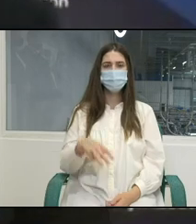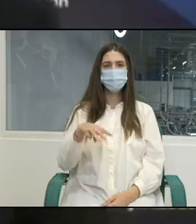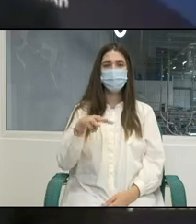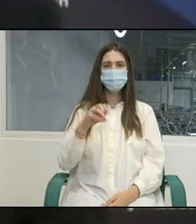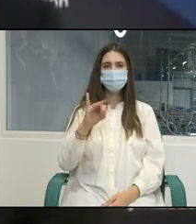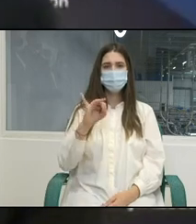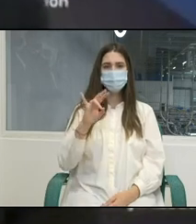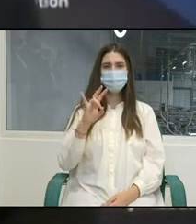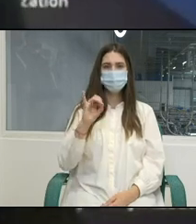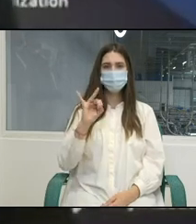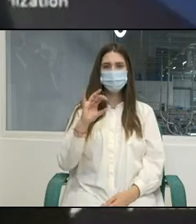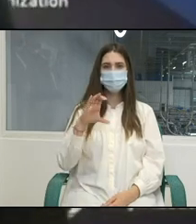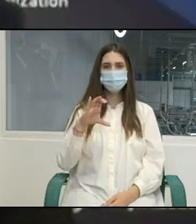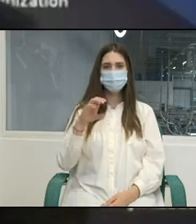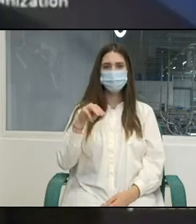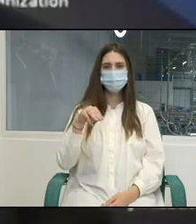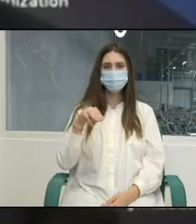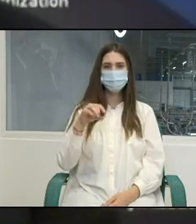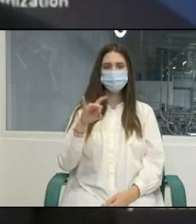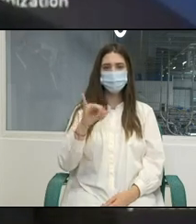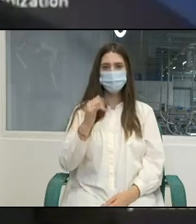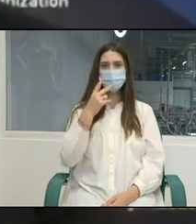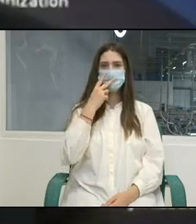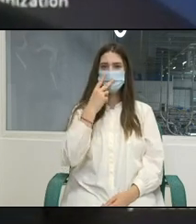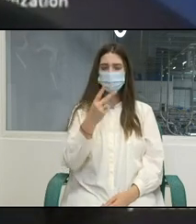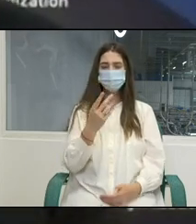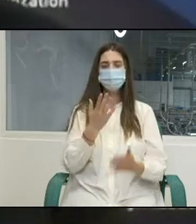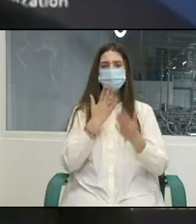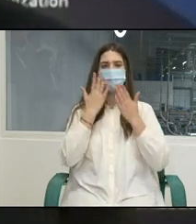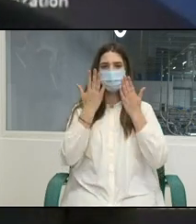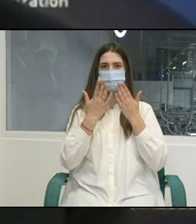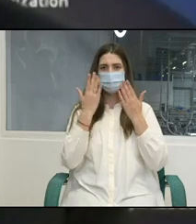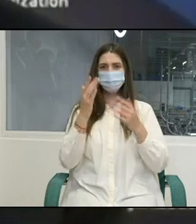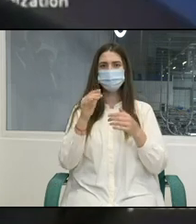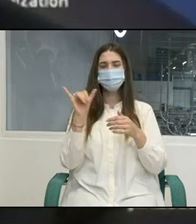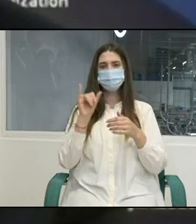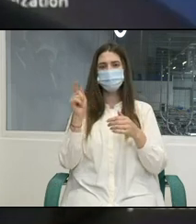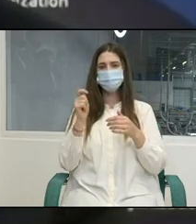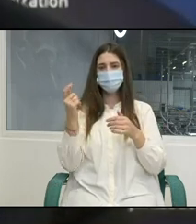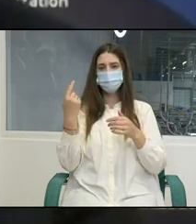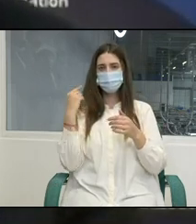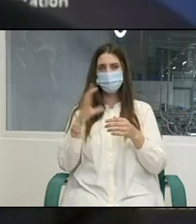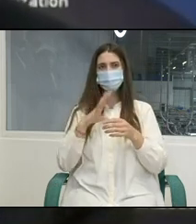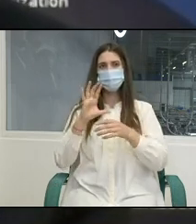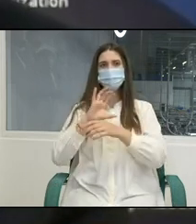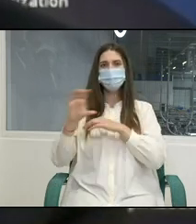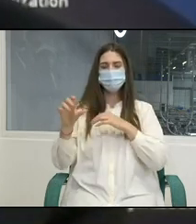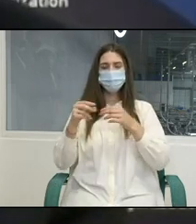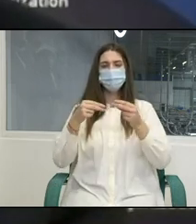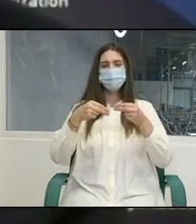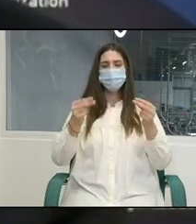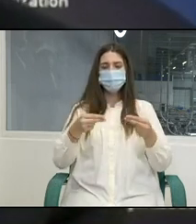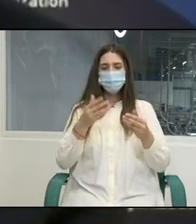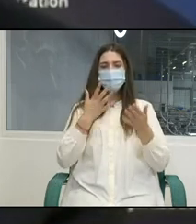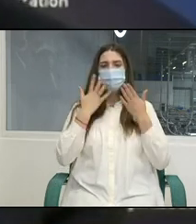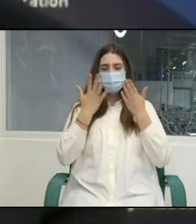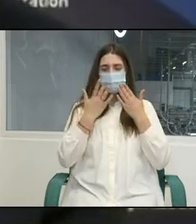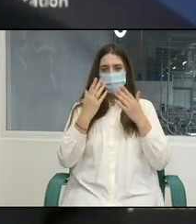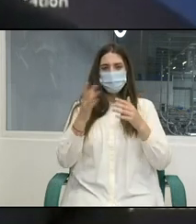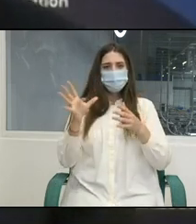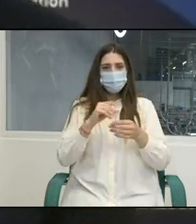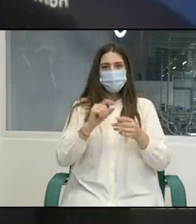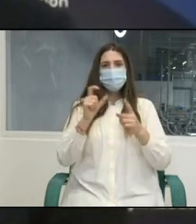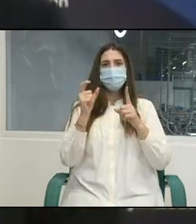provocat pe mine într-o manieră pozitivă cu privire la comentariile tehnice pe care le-am făcut. Deci eu cred că este un început foarte bun